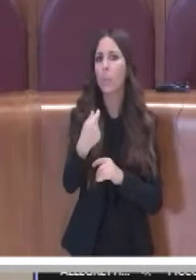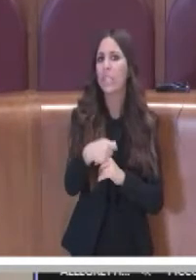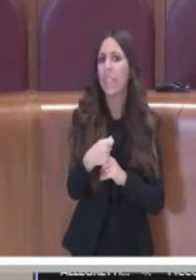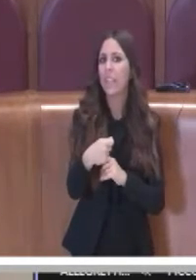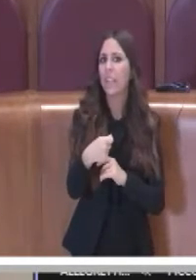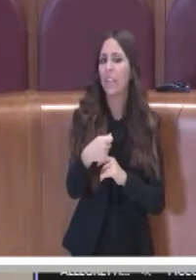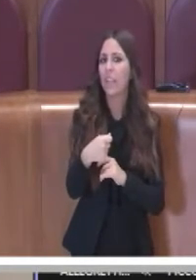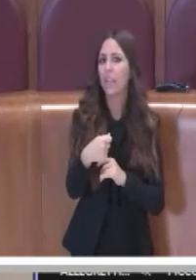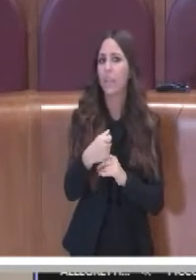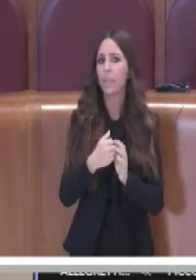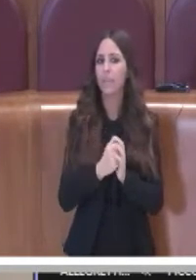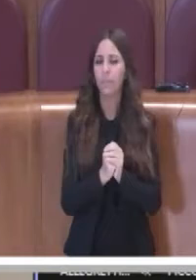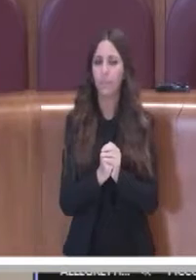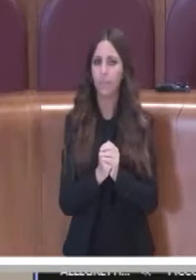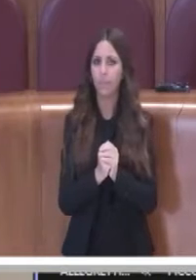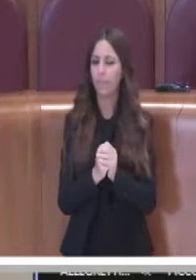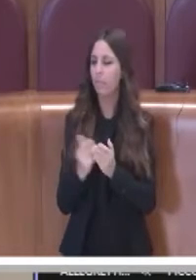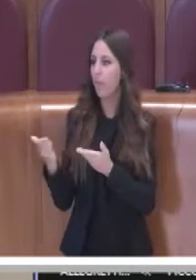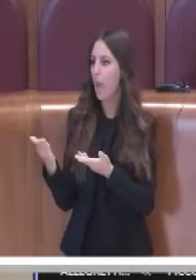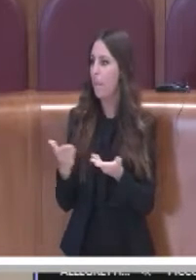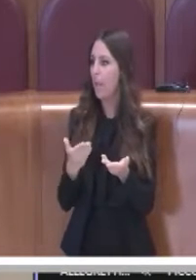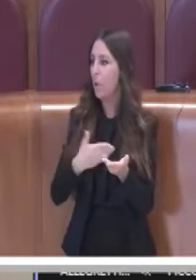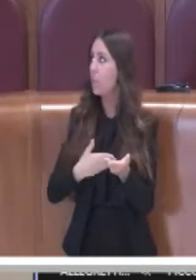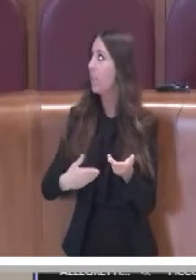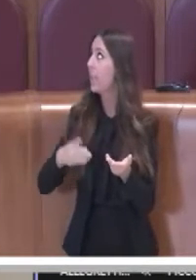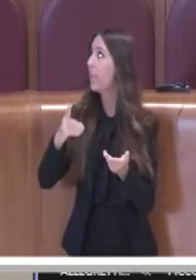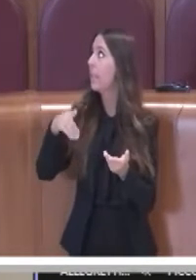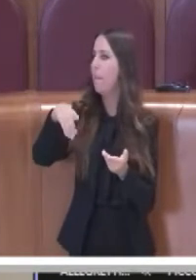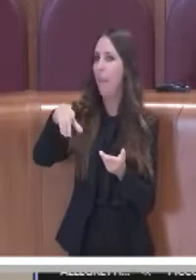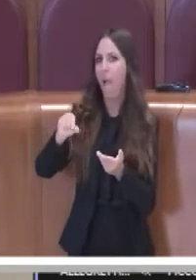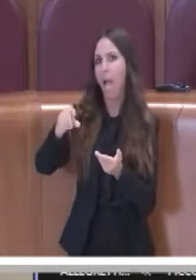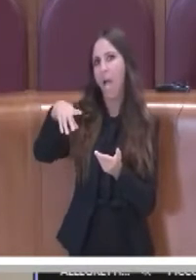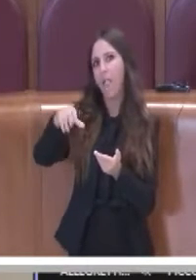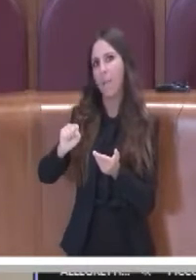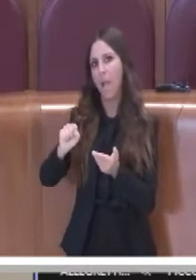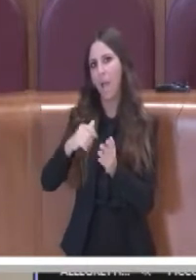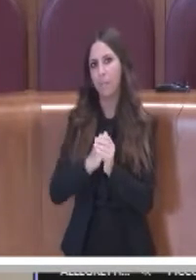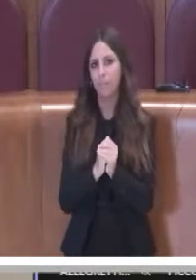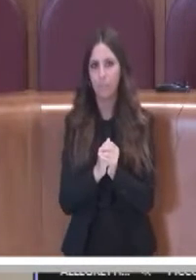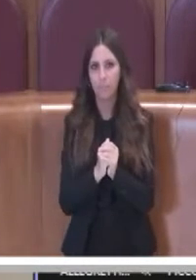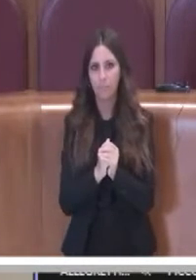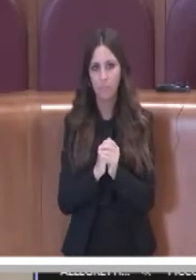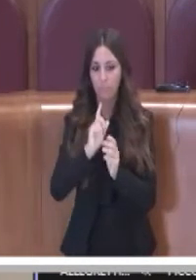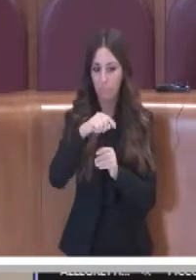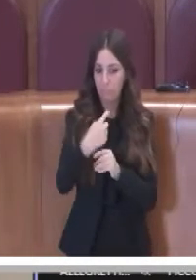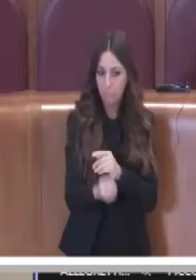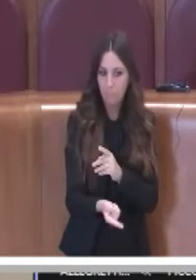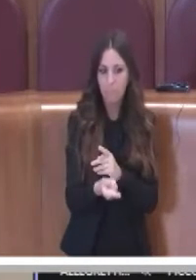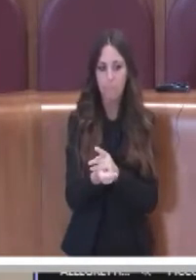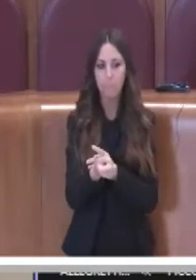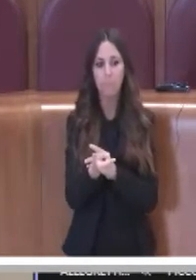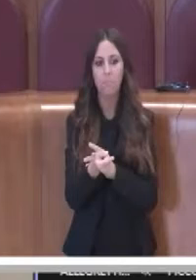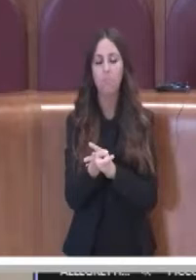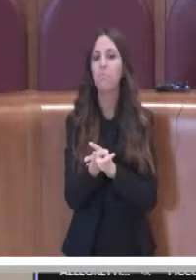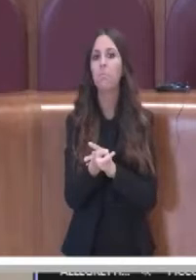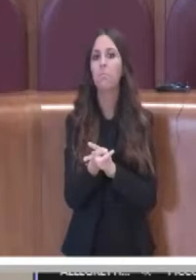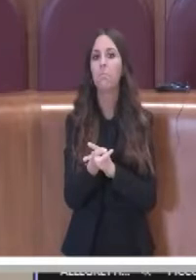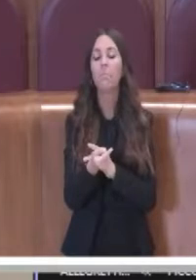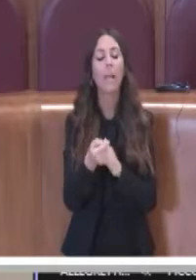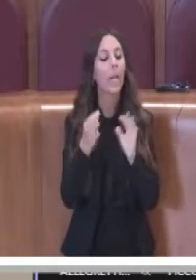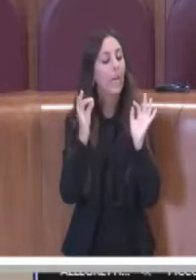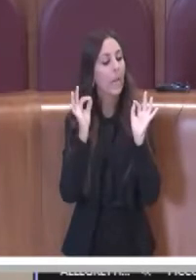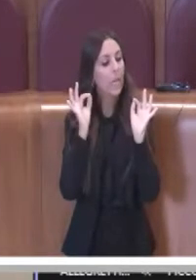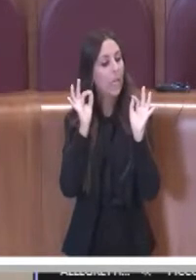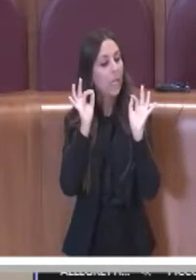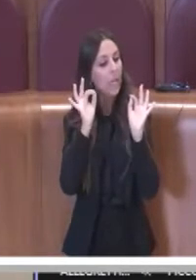Presidente. Prego, consigliere di Valle. Sì, grazie. Dunque, poi è arrivato il voto